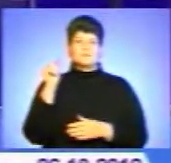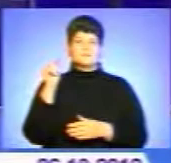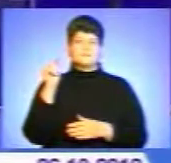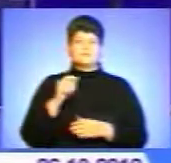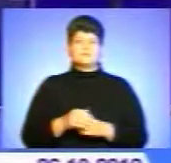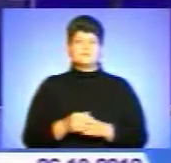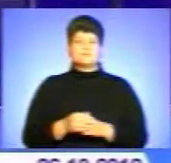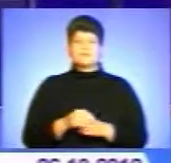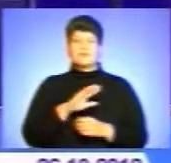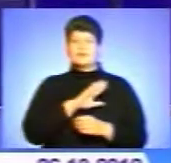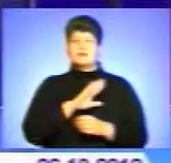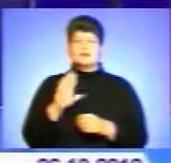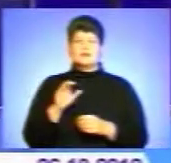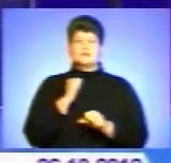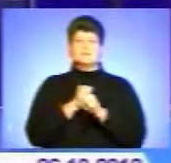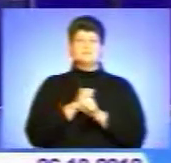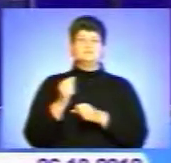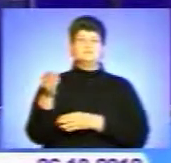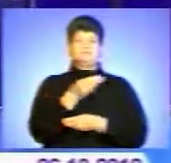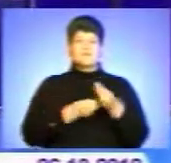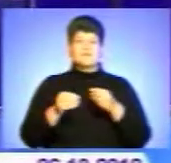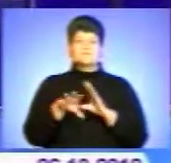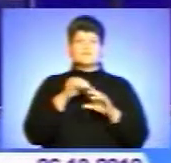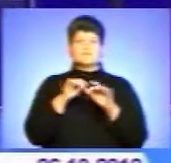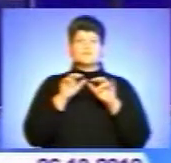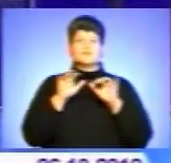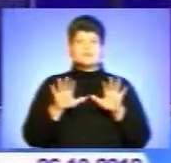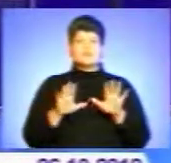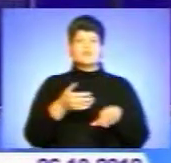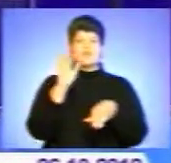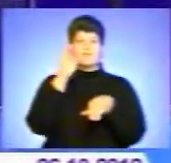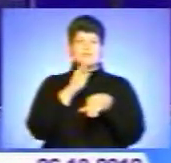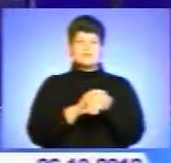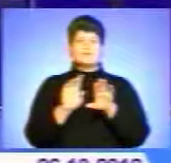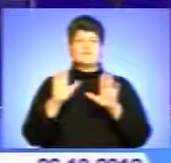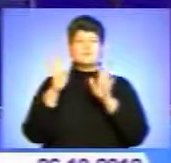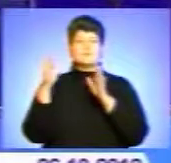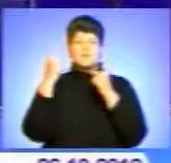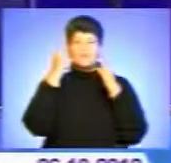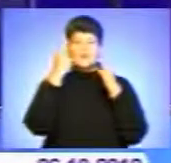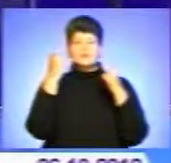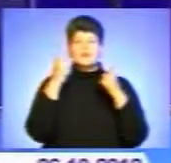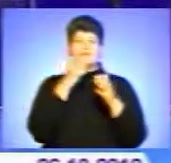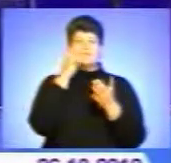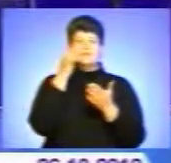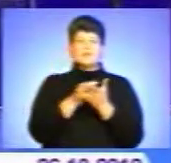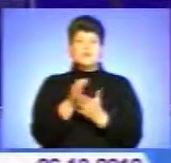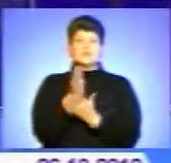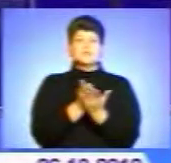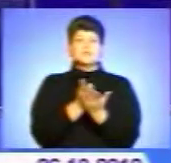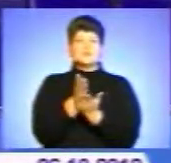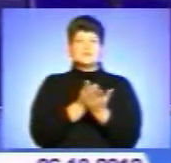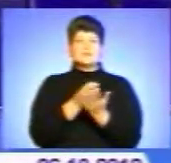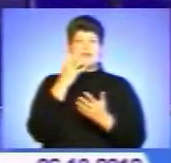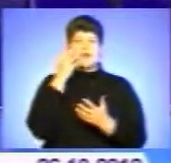Не вдаватися до фальсифікації під час виборчого процесу та у разі фіксації таких випадків повідомляти відповідальні служби через